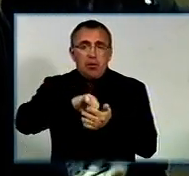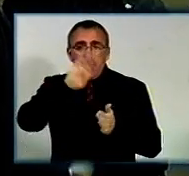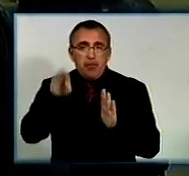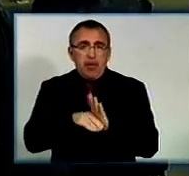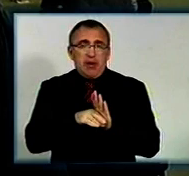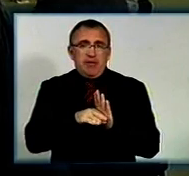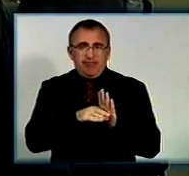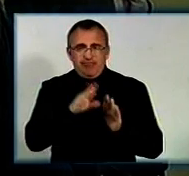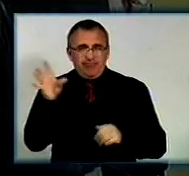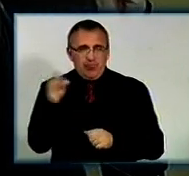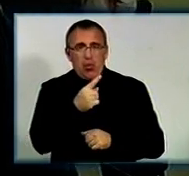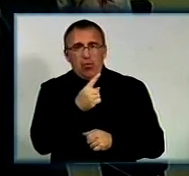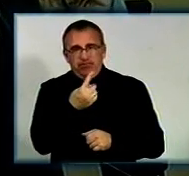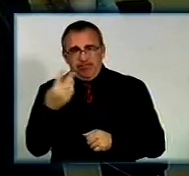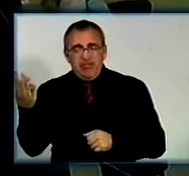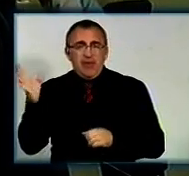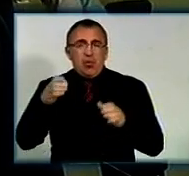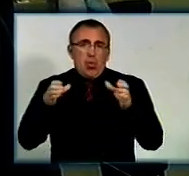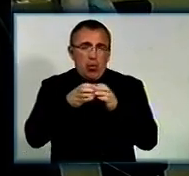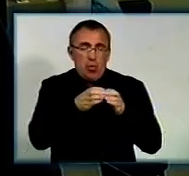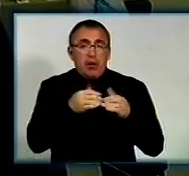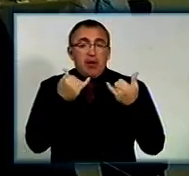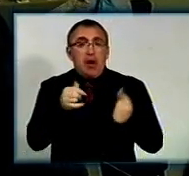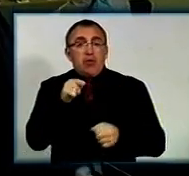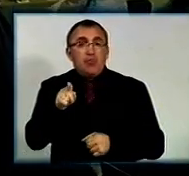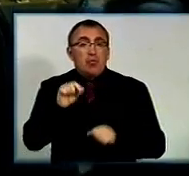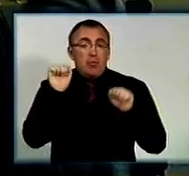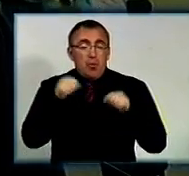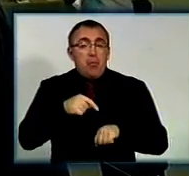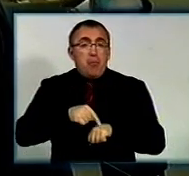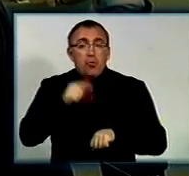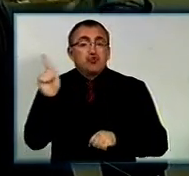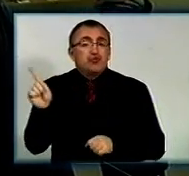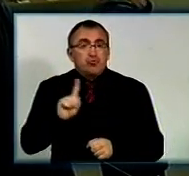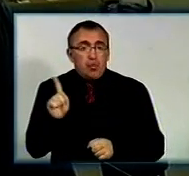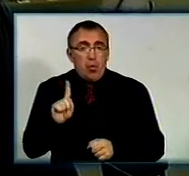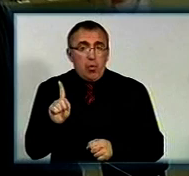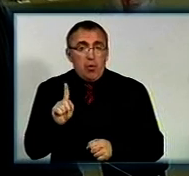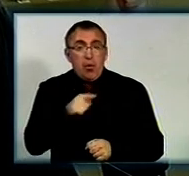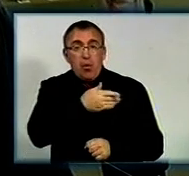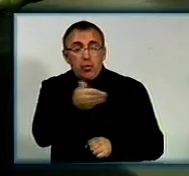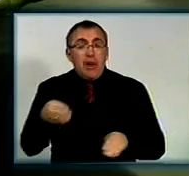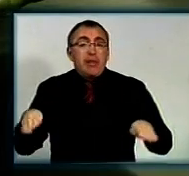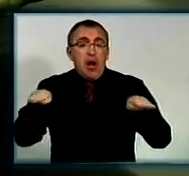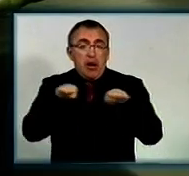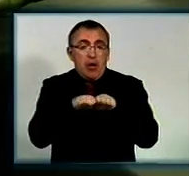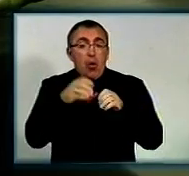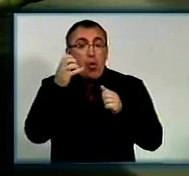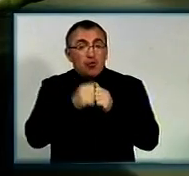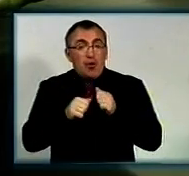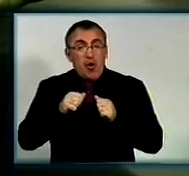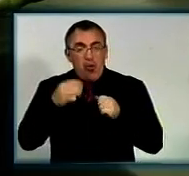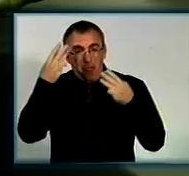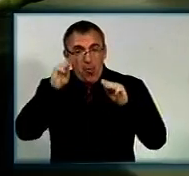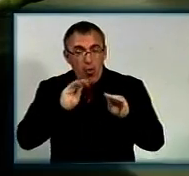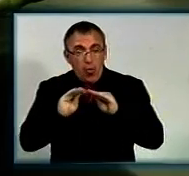номерами, вони всі участвували в одній групі, тільки для того, щоб вони могли почувствувати, що вони на равних. Кожна модель, представлена